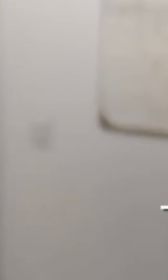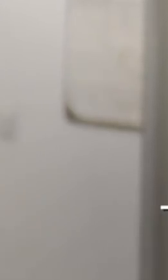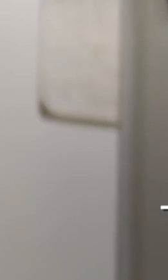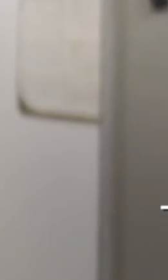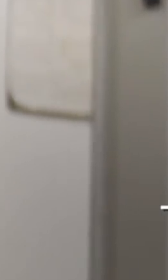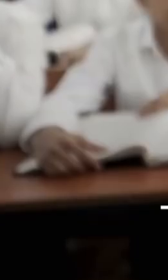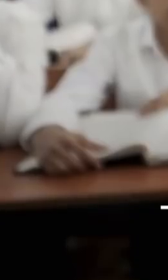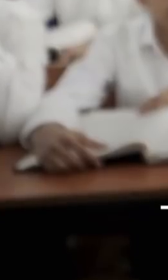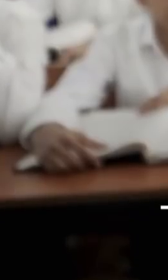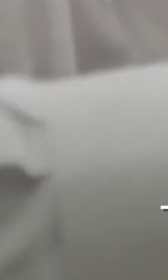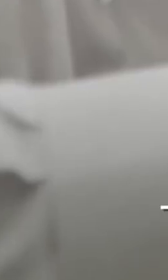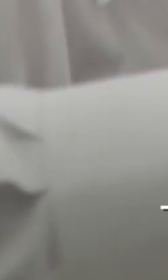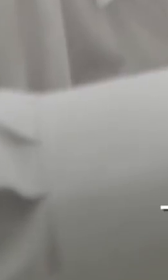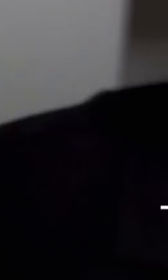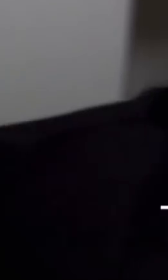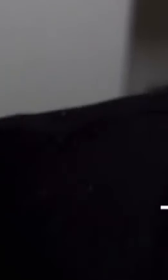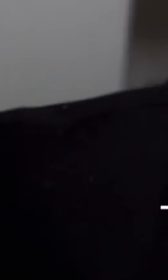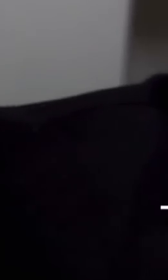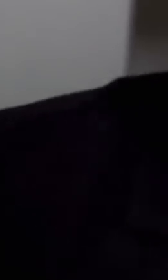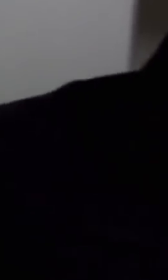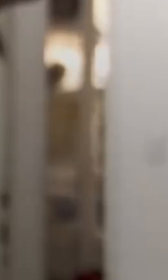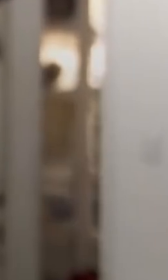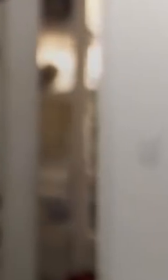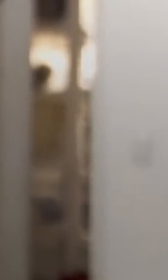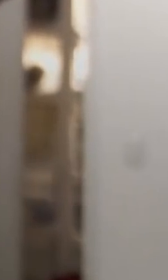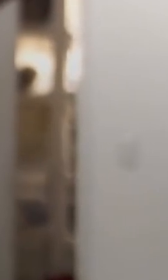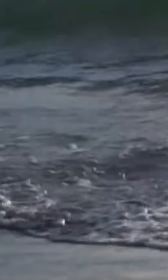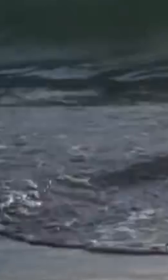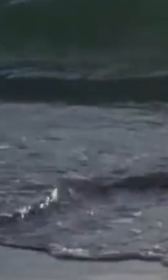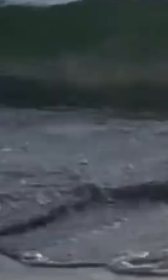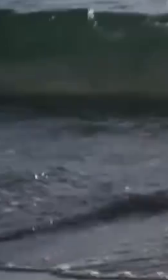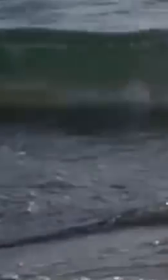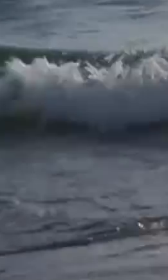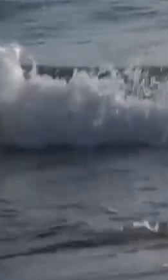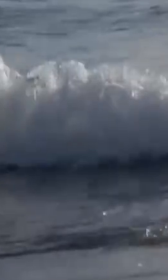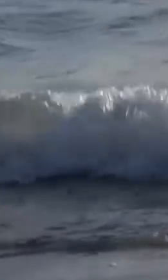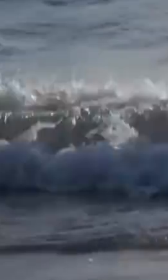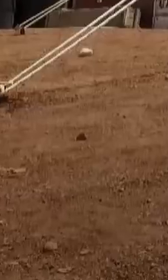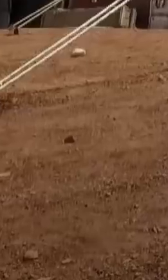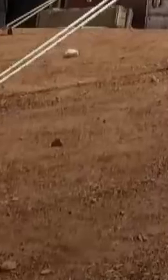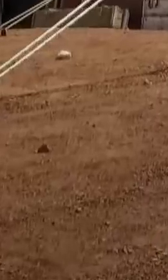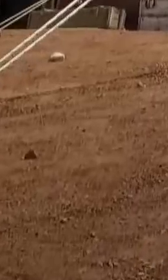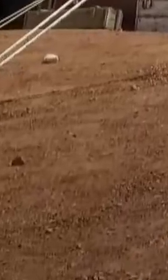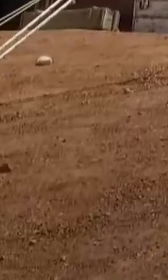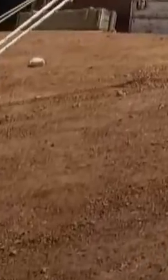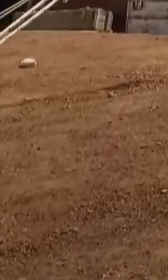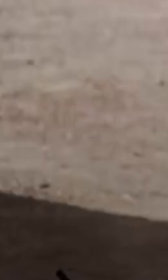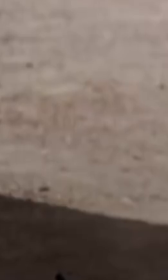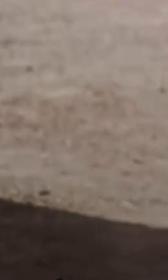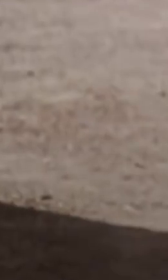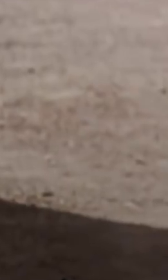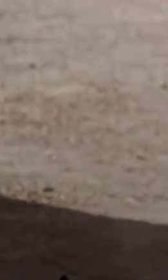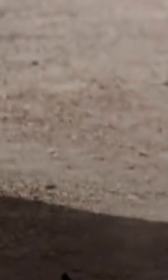אדם שטוב לו, אתה לא שחלטון, תחפש משהו אחר, אולי שם אנחנו הייתן לסיפור. פה גילינו פעם ראשונה